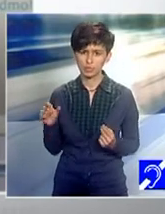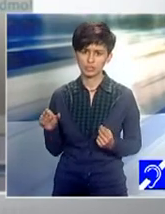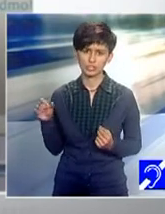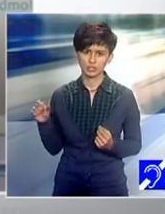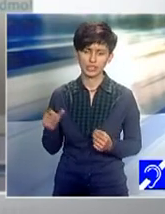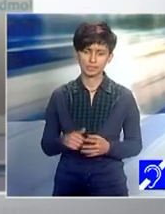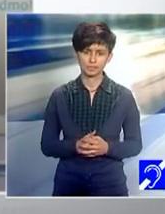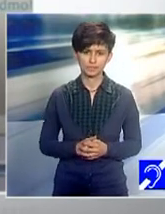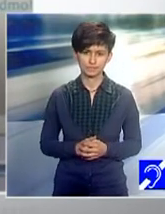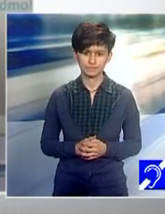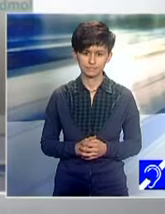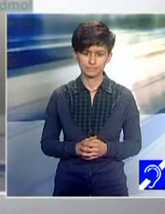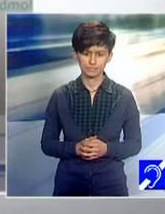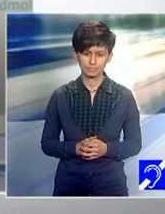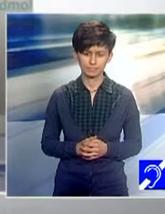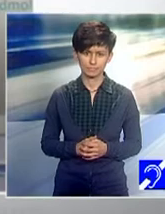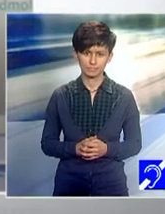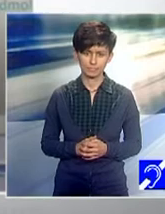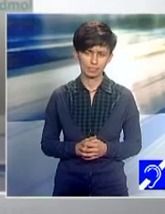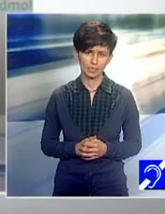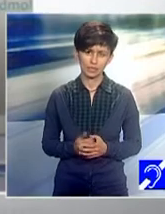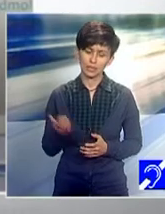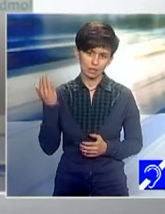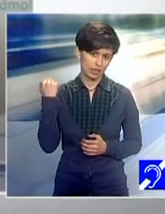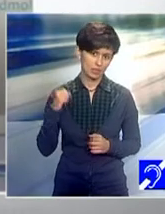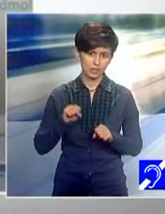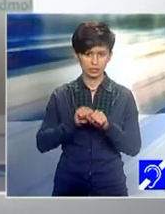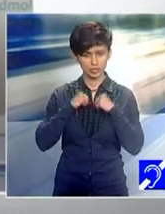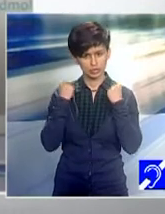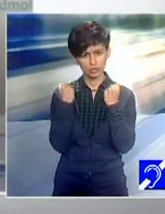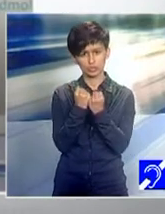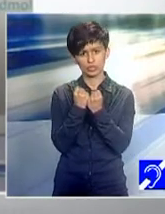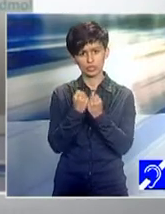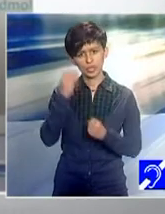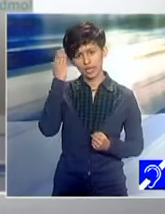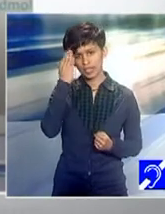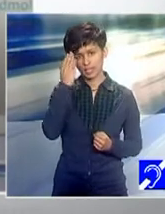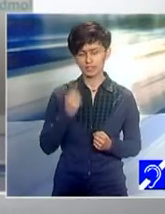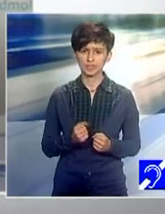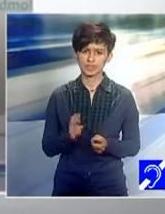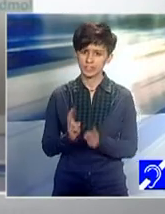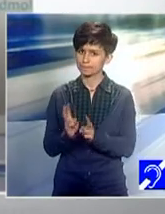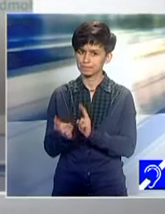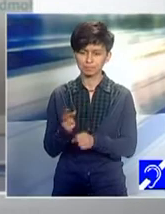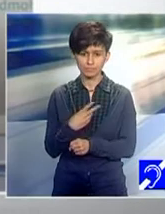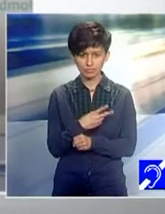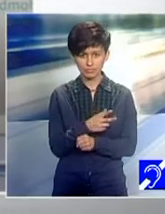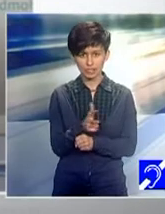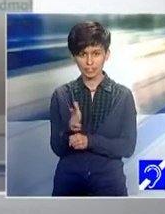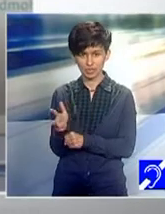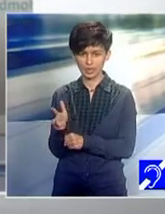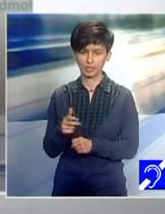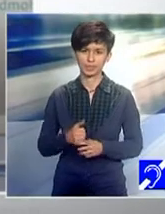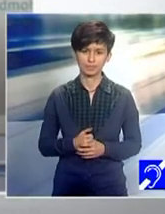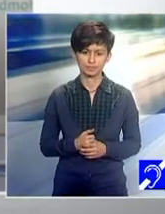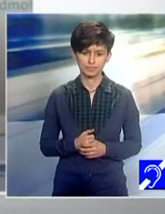Am avut pentru anem un workshop care ne-a învățat cum să filmăm, pentru că în